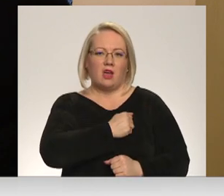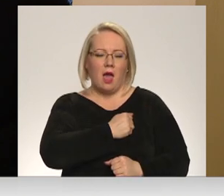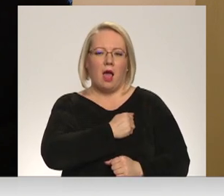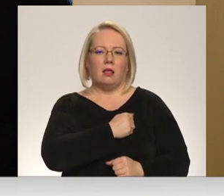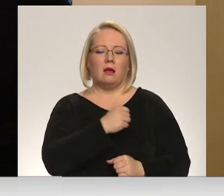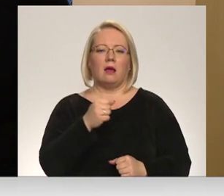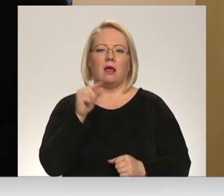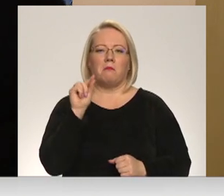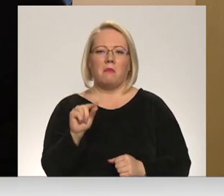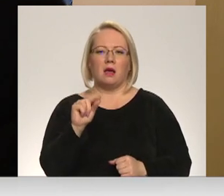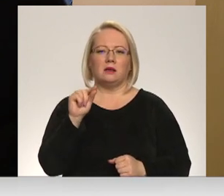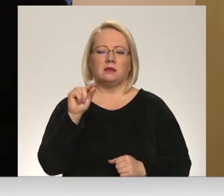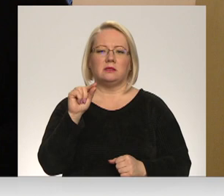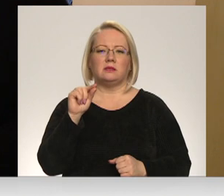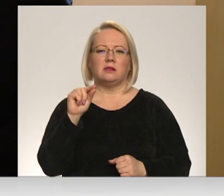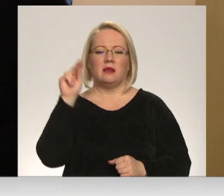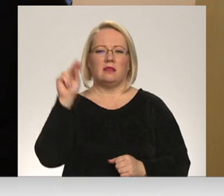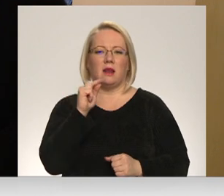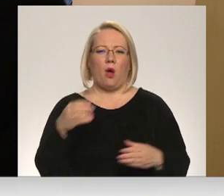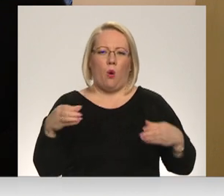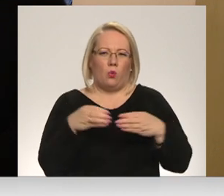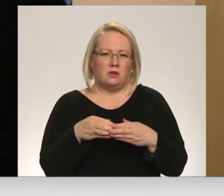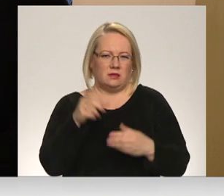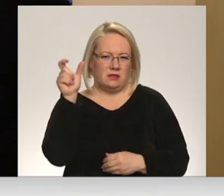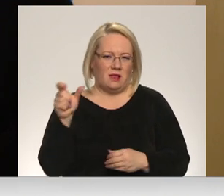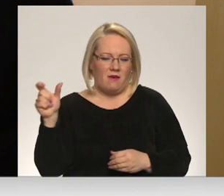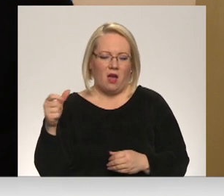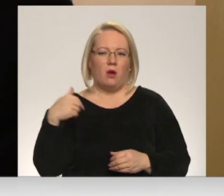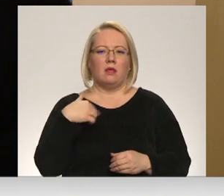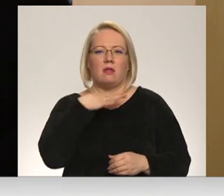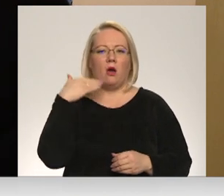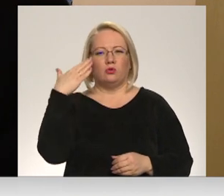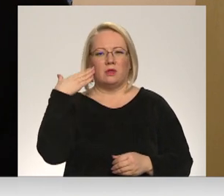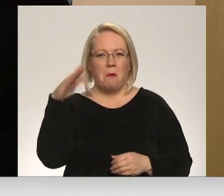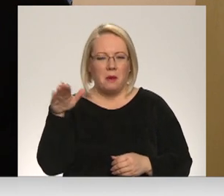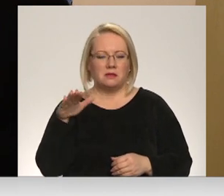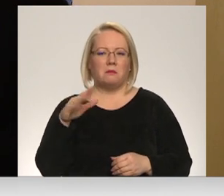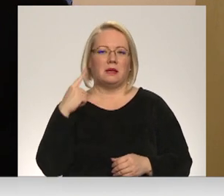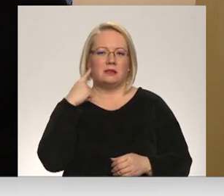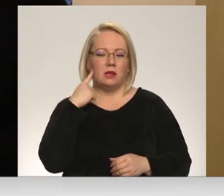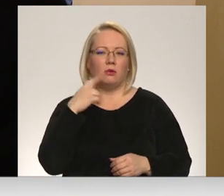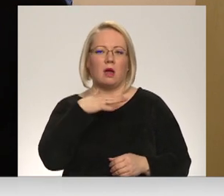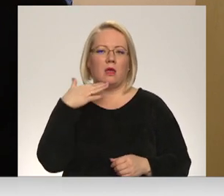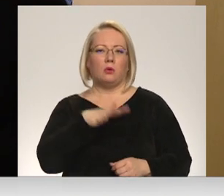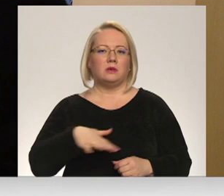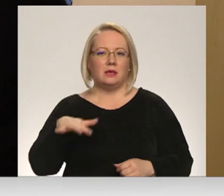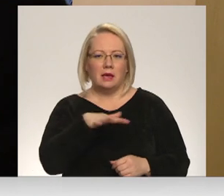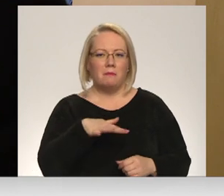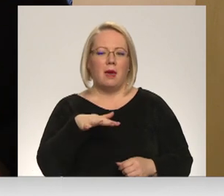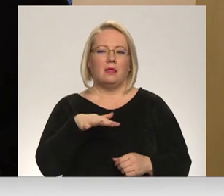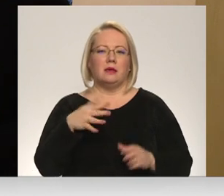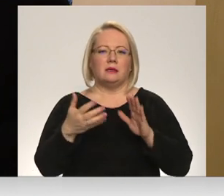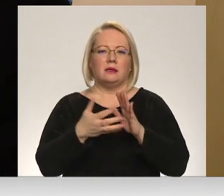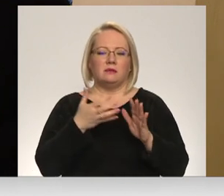maz to draudz locikļu šeit ir. Es nepazīstu daudz, bet es zirdu, ka ir daudz ģimenes un